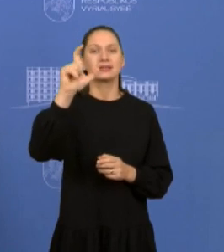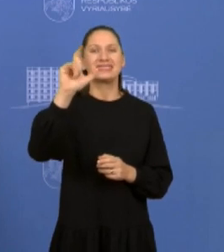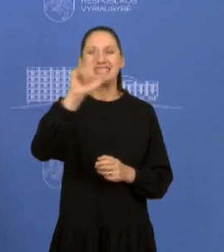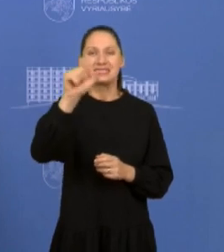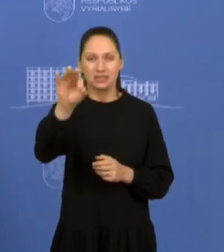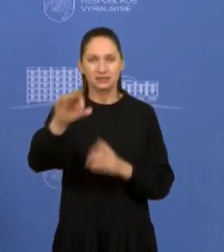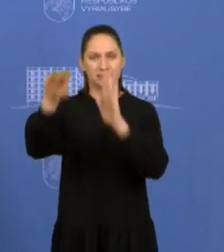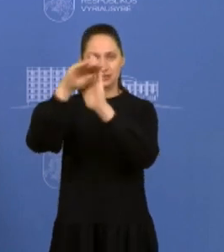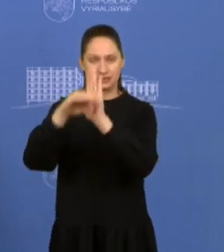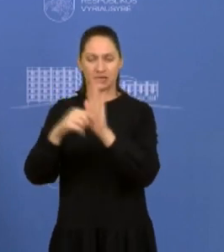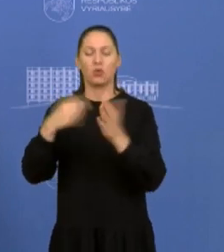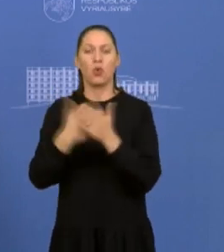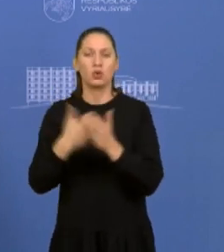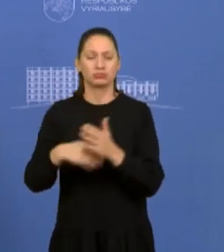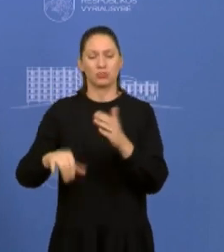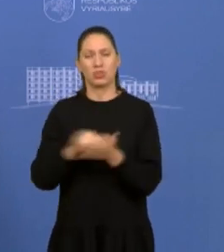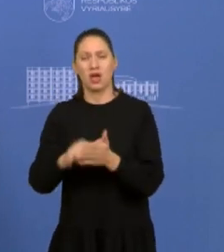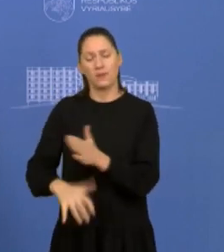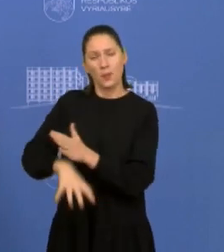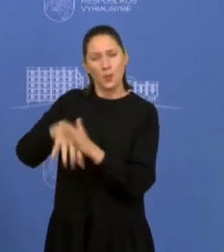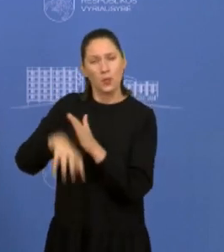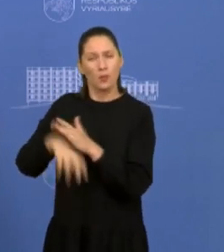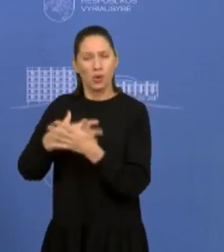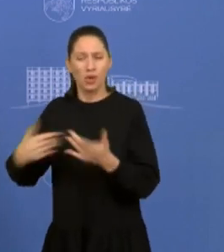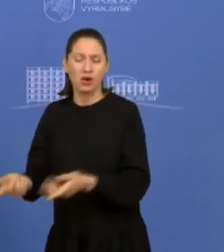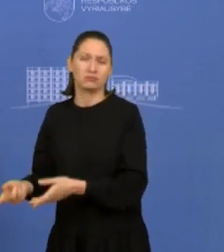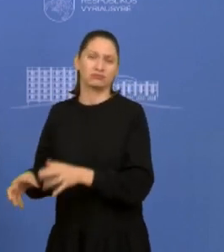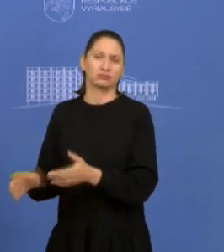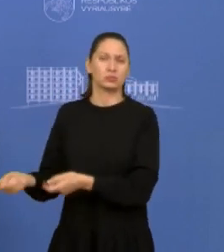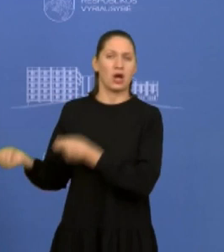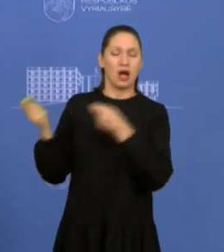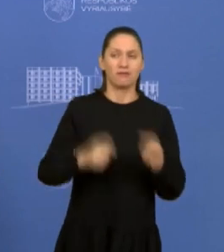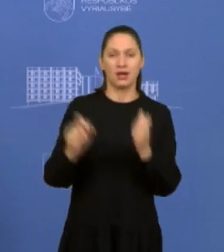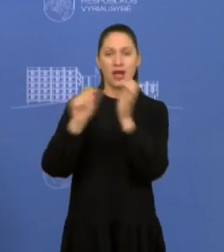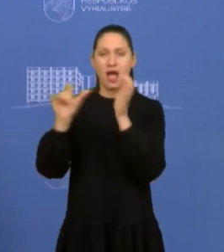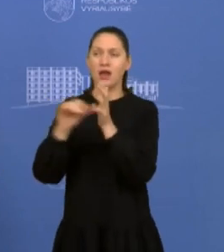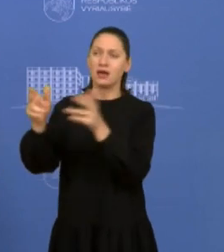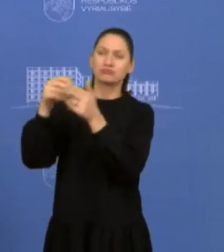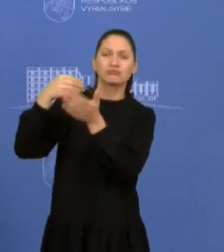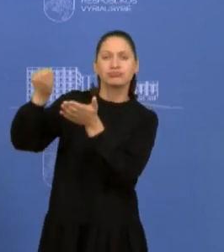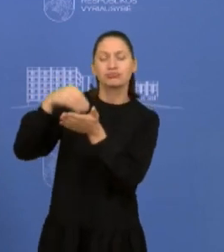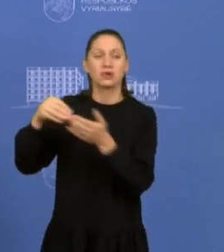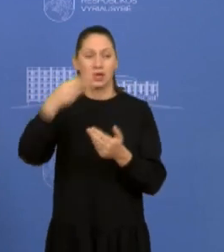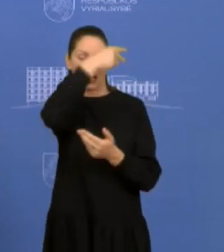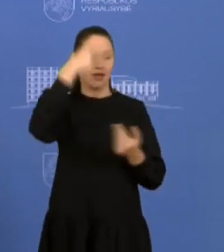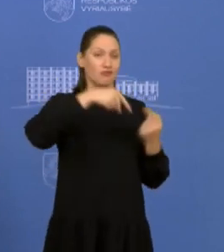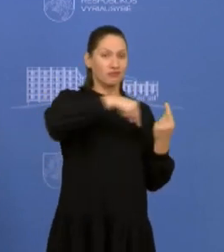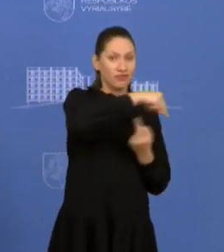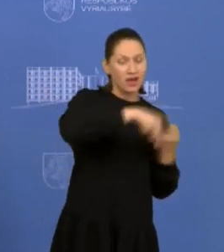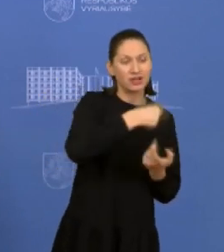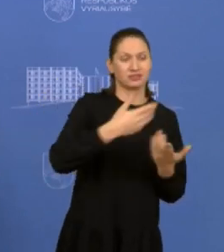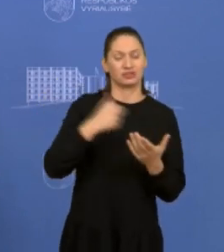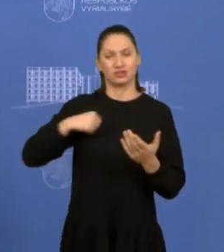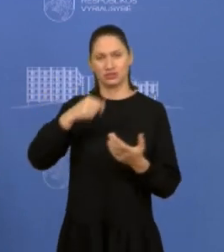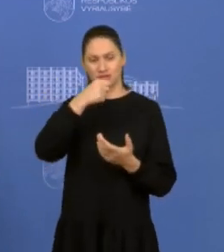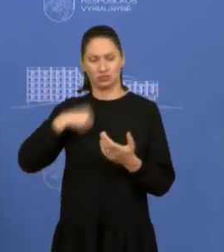nes iškastinio kūro importavimui, elektros importavimui Lietuvos gyventojai, verslas ir viešasis sektorius